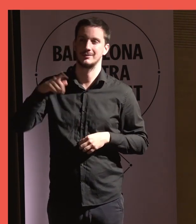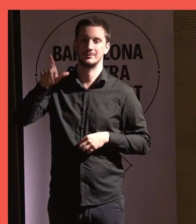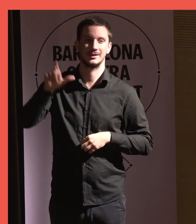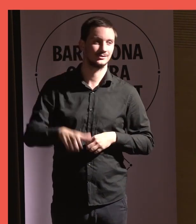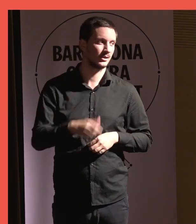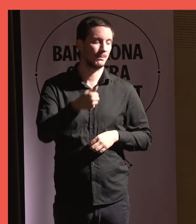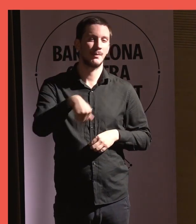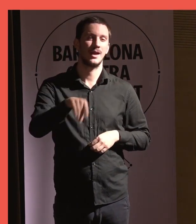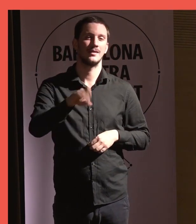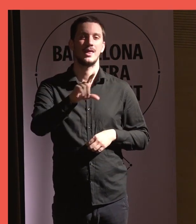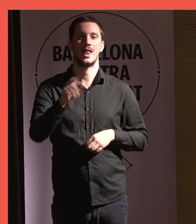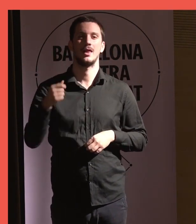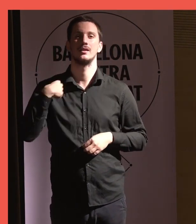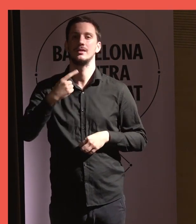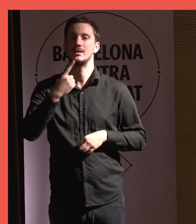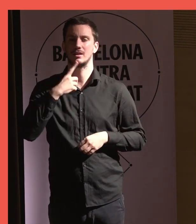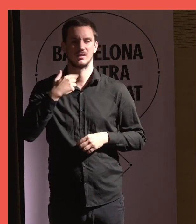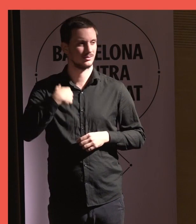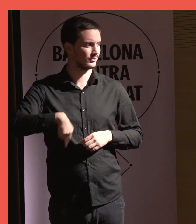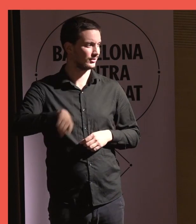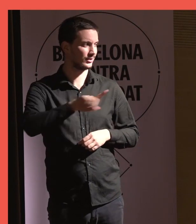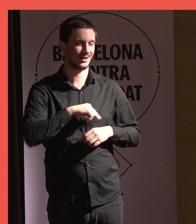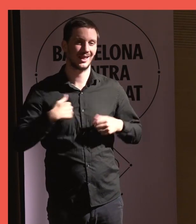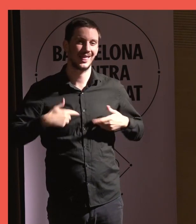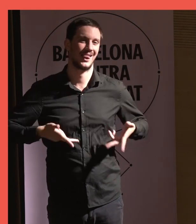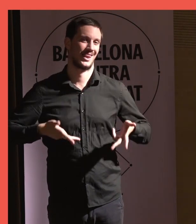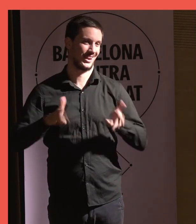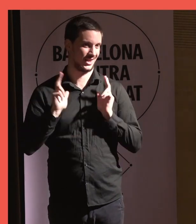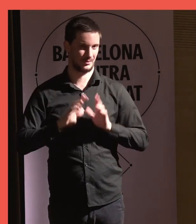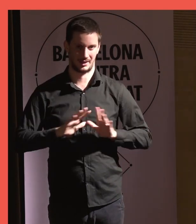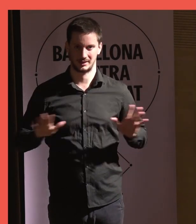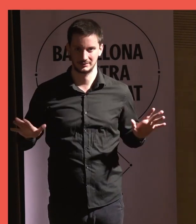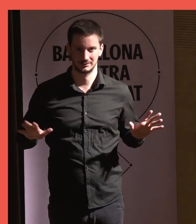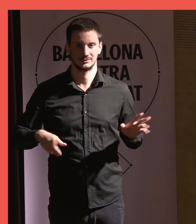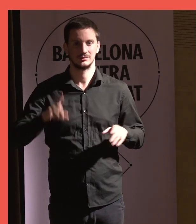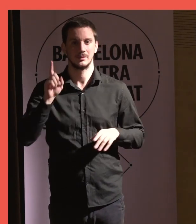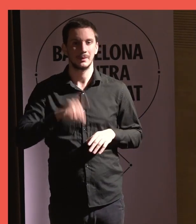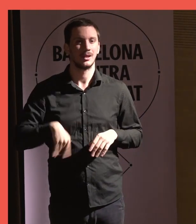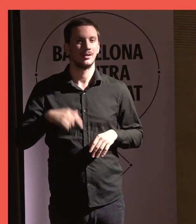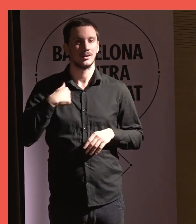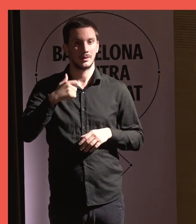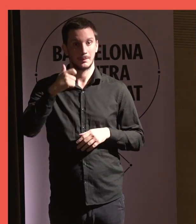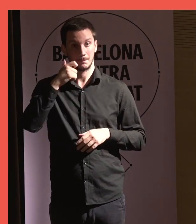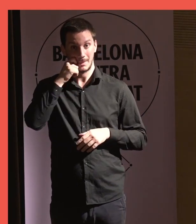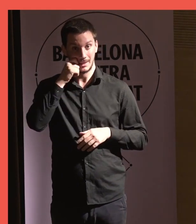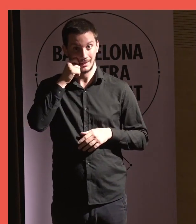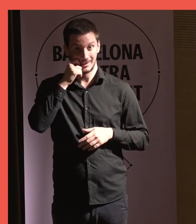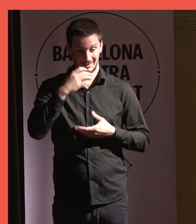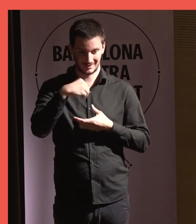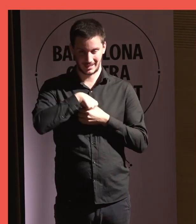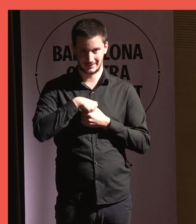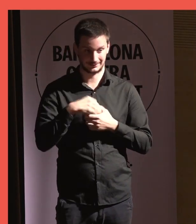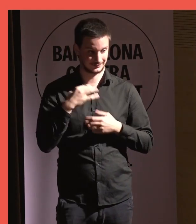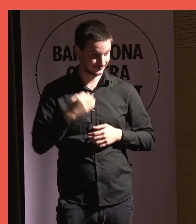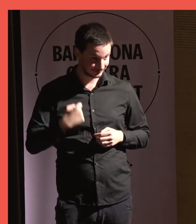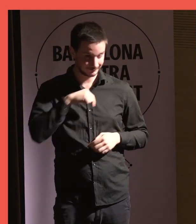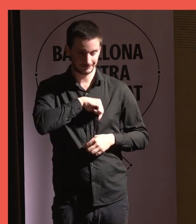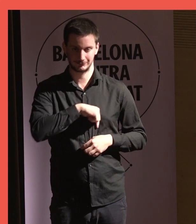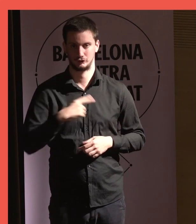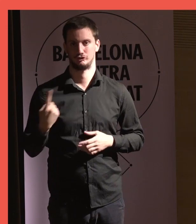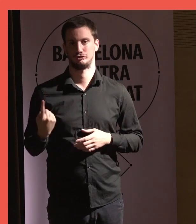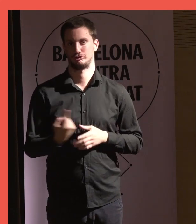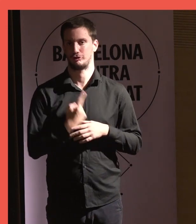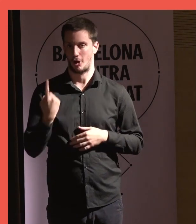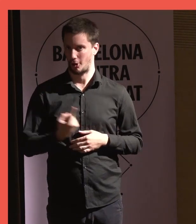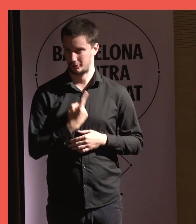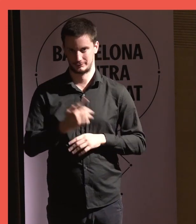de que de pell en dintre som completament lliures, però de pell en dintre estem completament sols, no? I l'anel